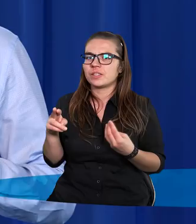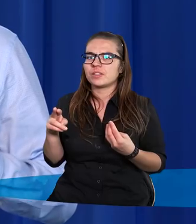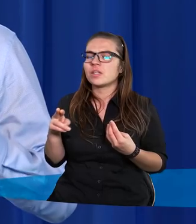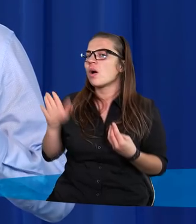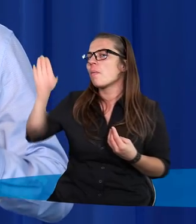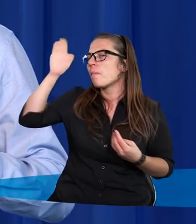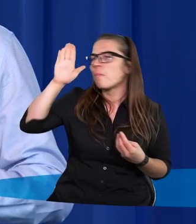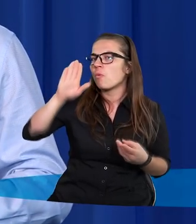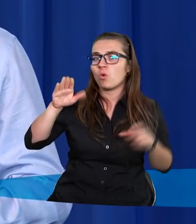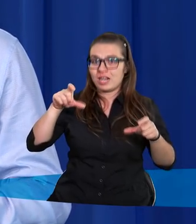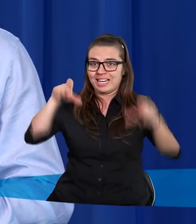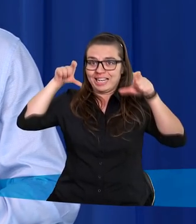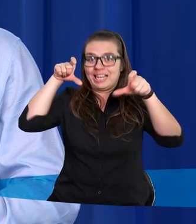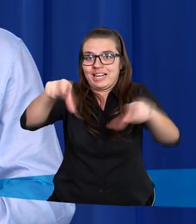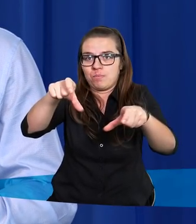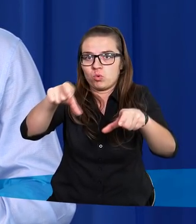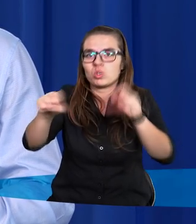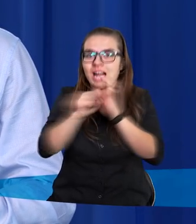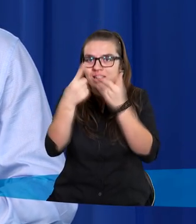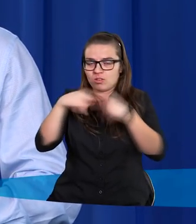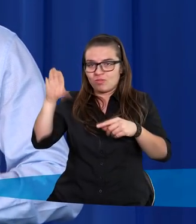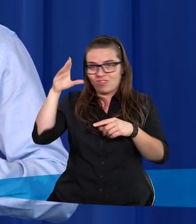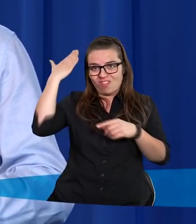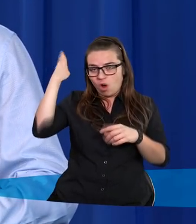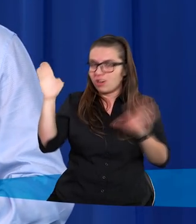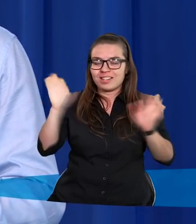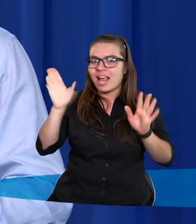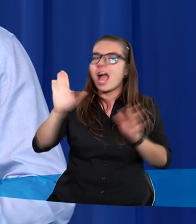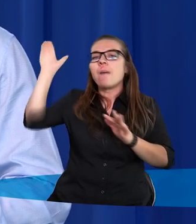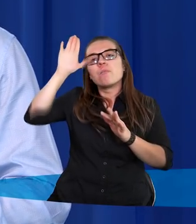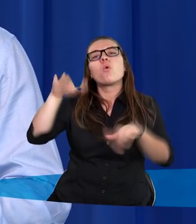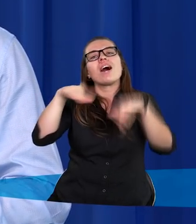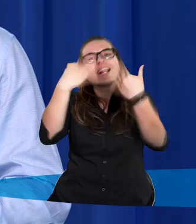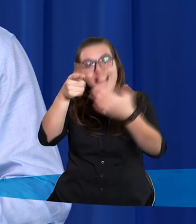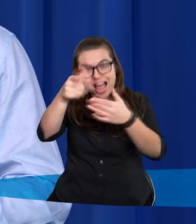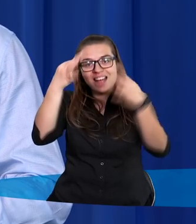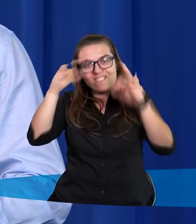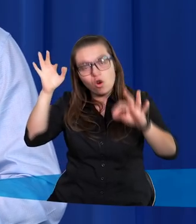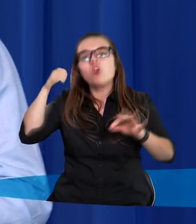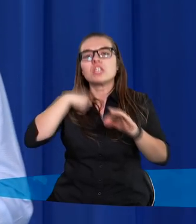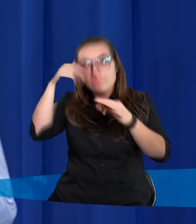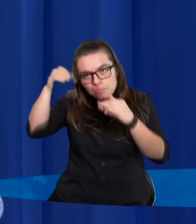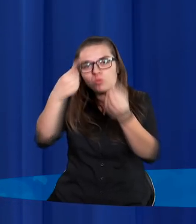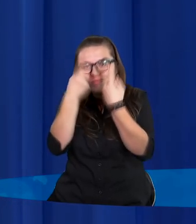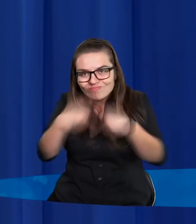Bóg nie zmusza nas do pełnienia swojej woli. Bóg uzdalnia nas do pełnienia swojej woli. Pewnego